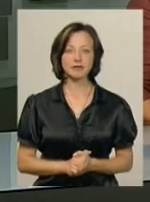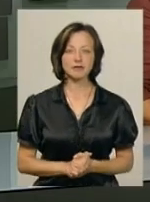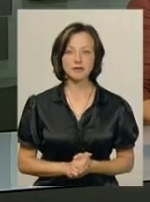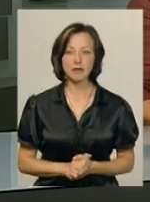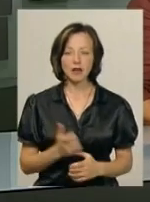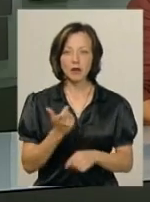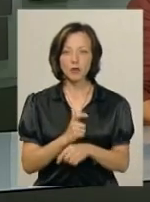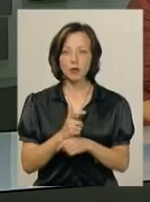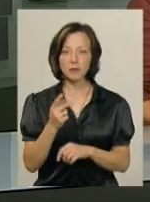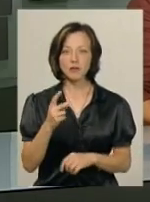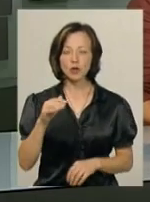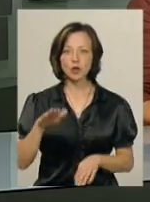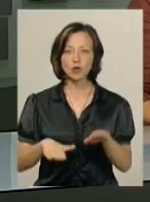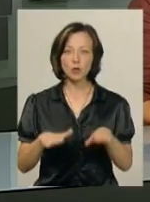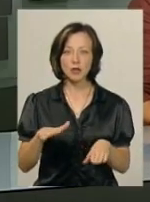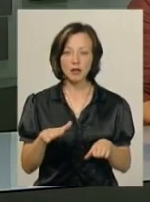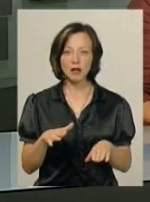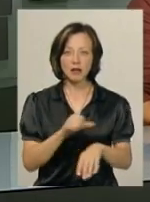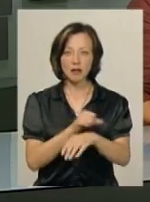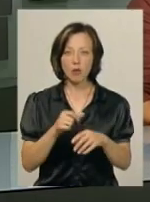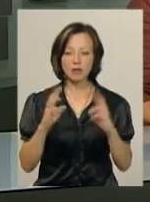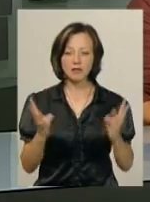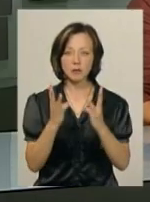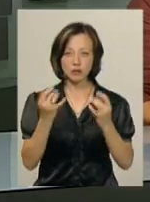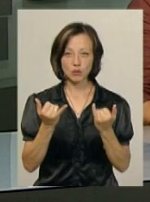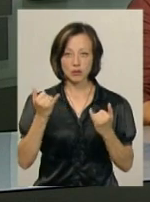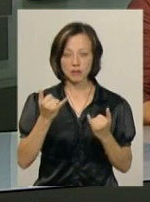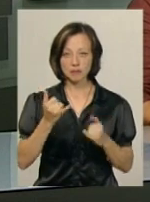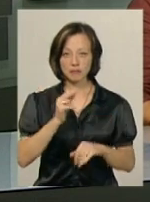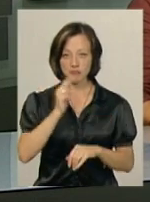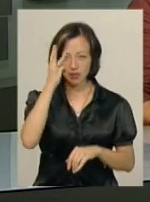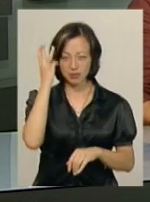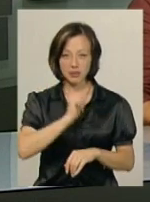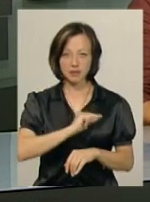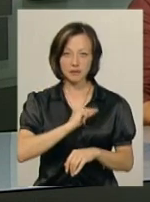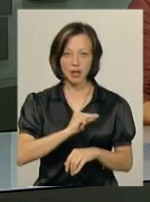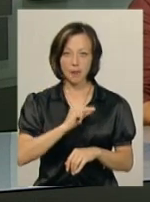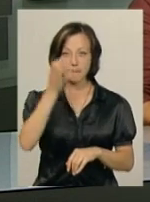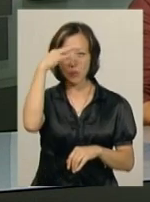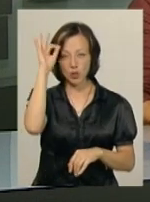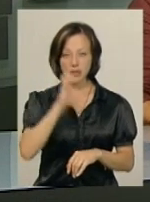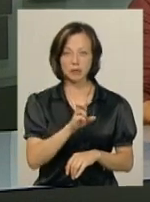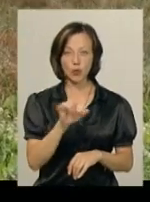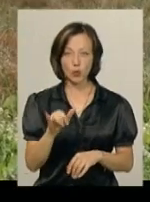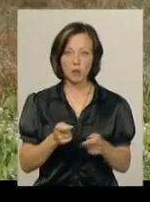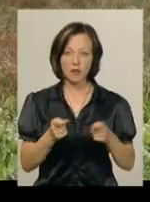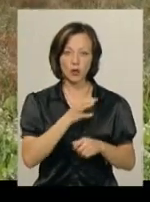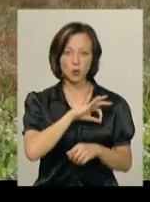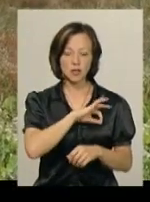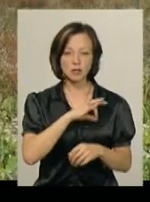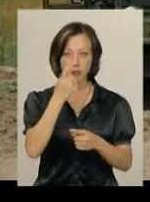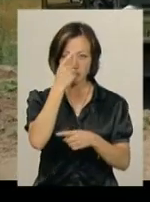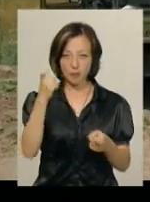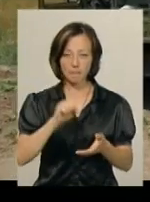Понад півтори тонни наркотиків спалили сьогодні у Хмельницькому працівники поліції, Служби безпеки та управління юстиції. Про це